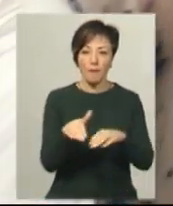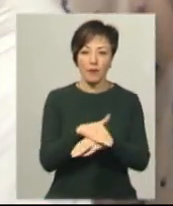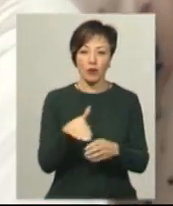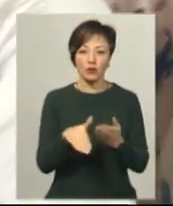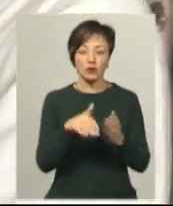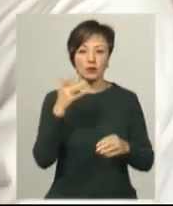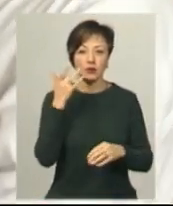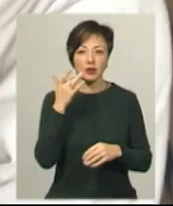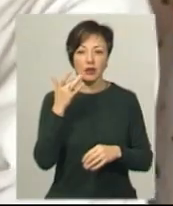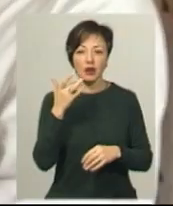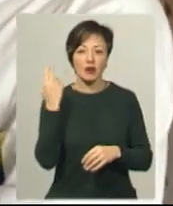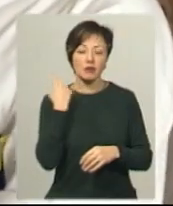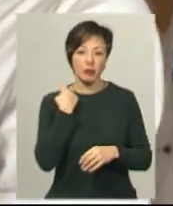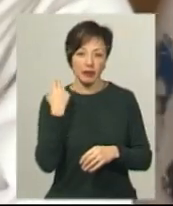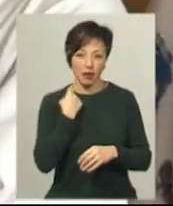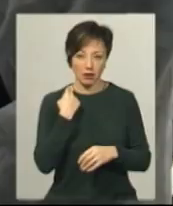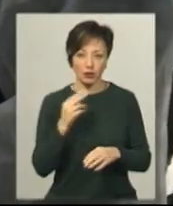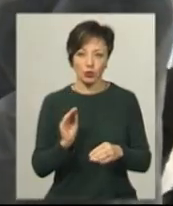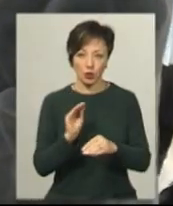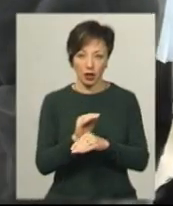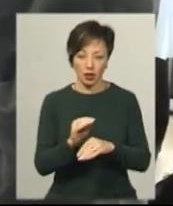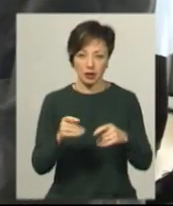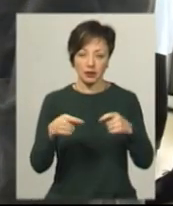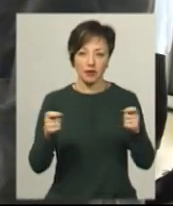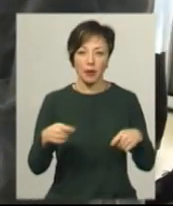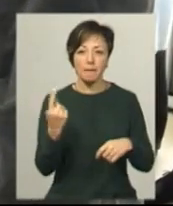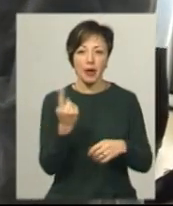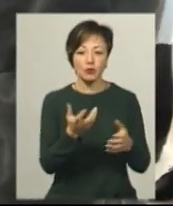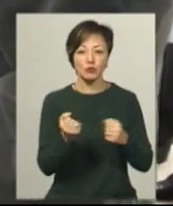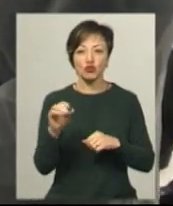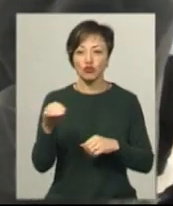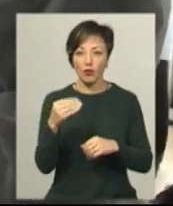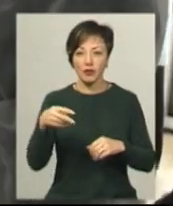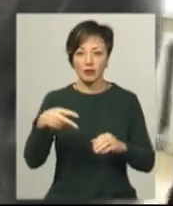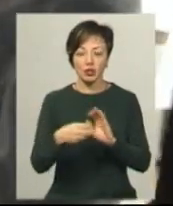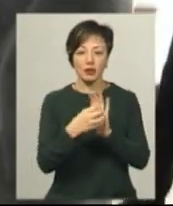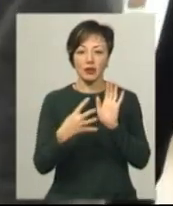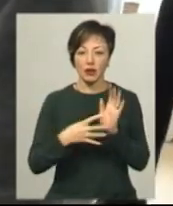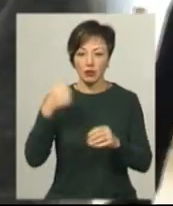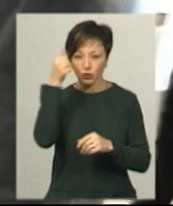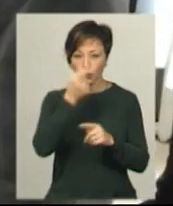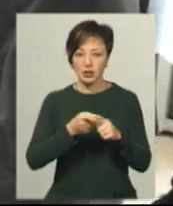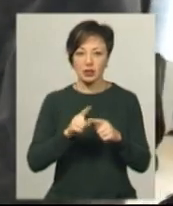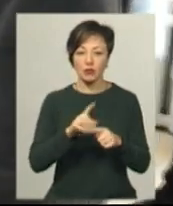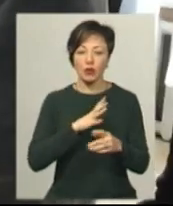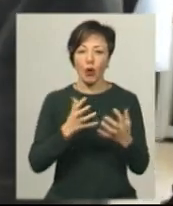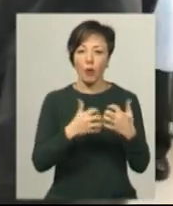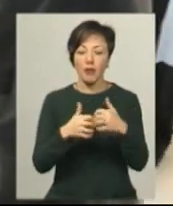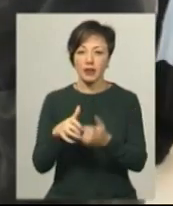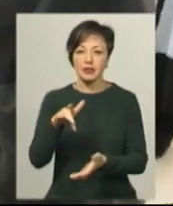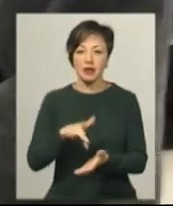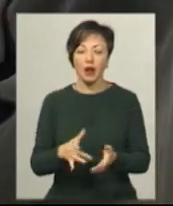зі Сполученого королівства. Додає Віктор Кучерук. Першу отримали у жовтні 2019 року. Це було обладнання для